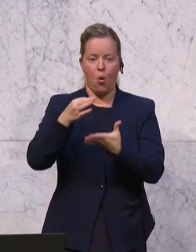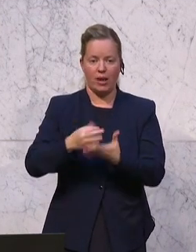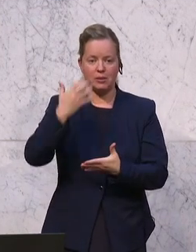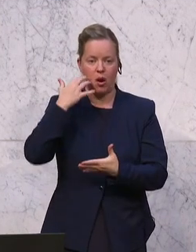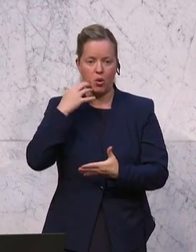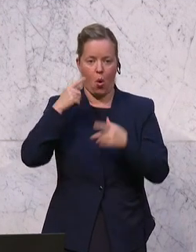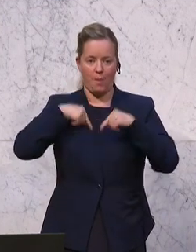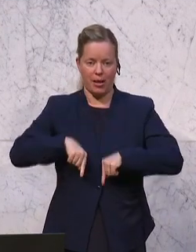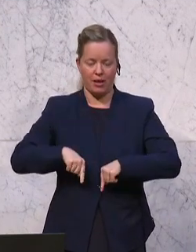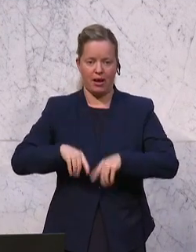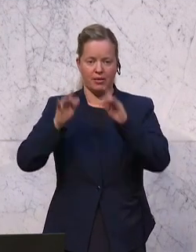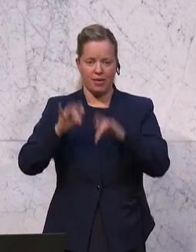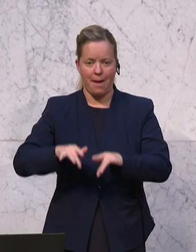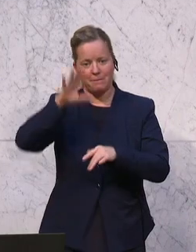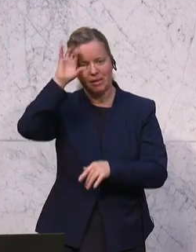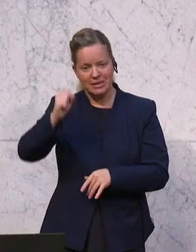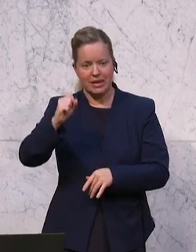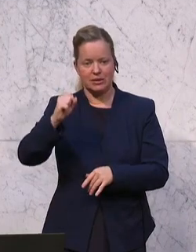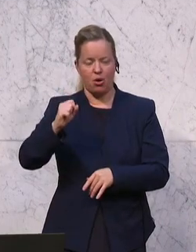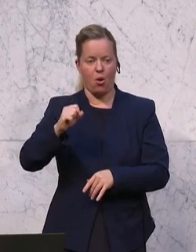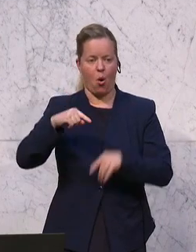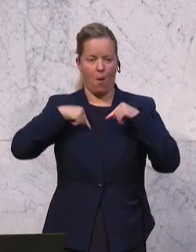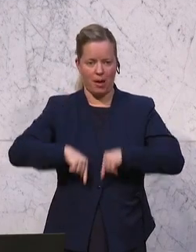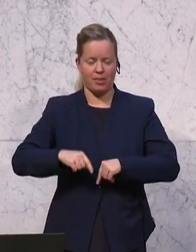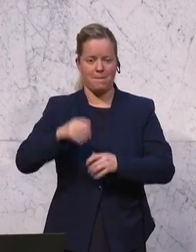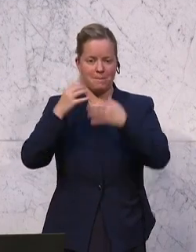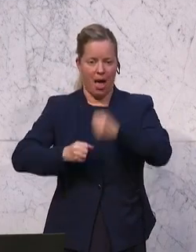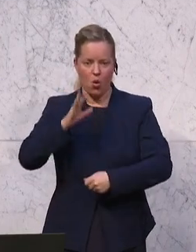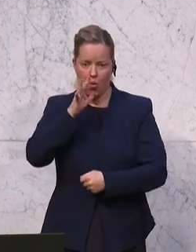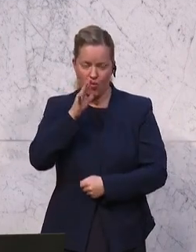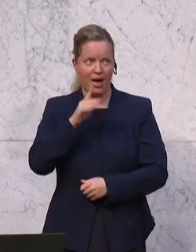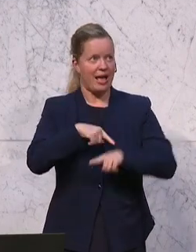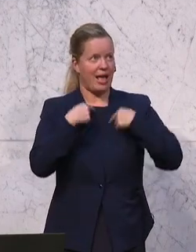Rohrbach mit Bezirksobmann Meierhofer-Martin recht herzlich in unserem Haus begrüßen.